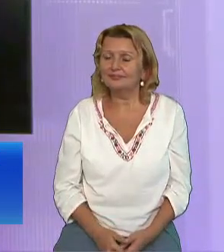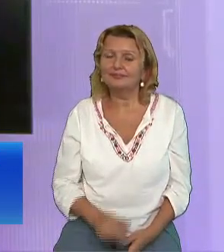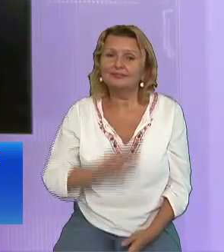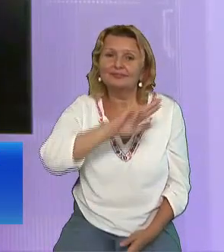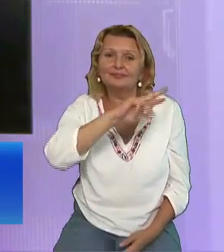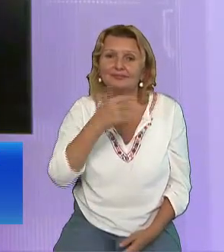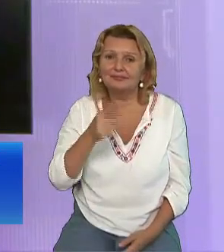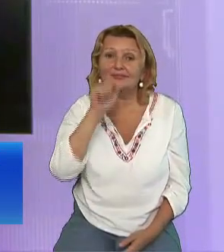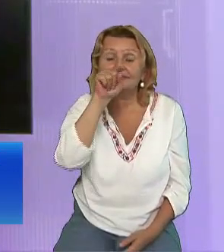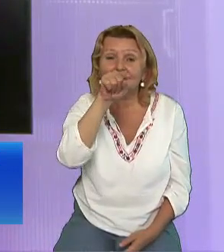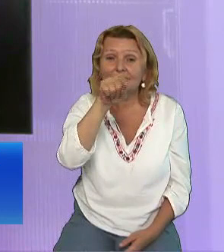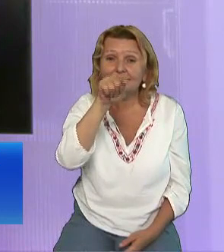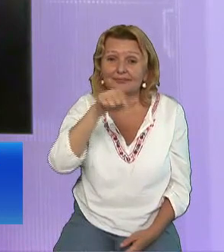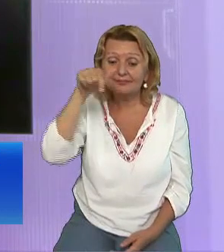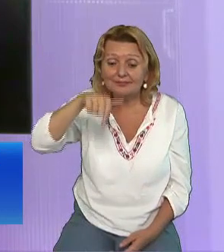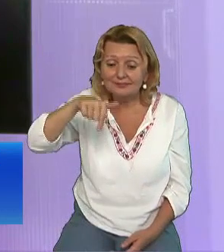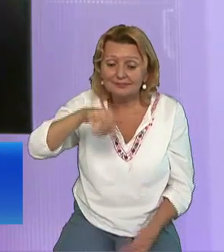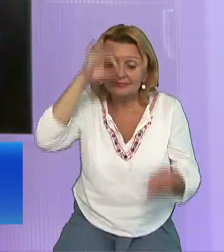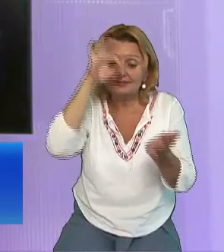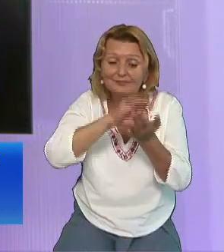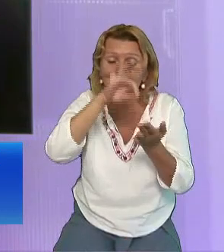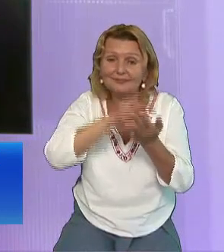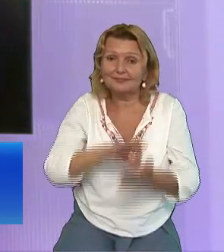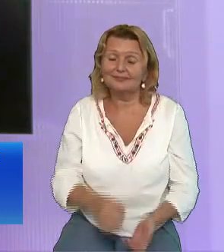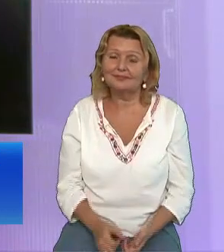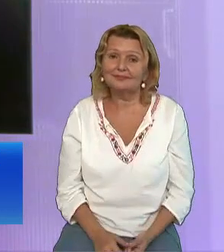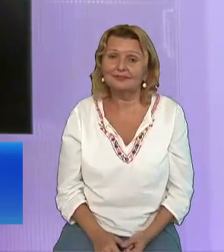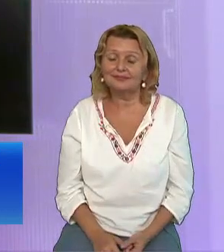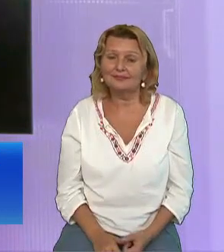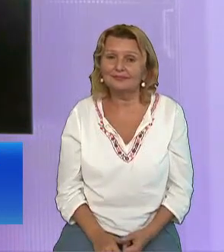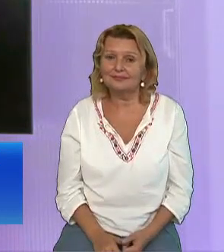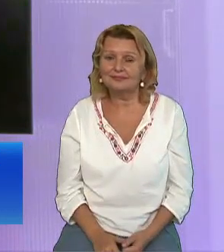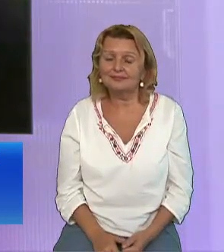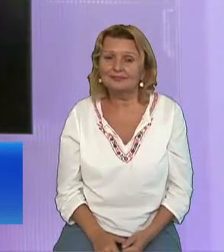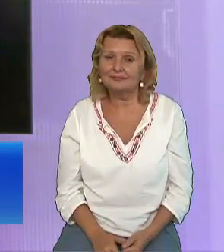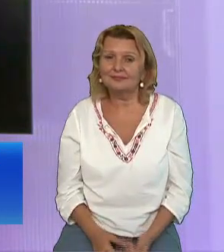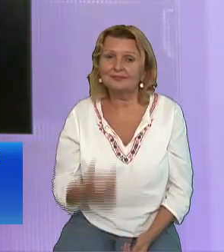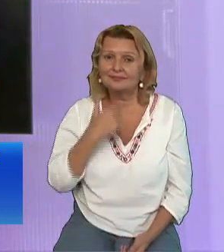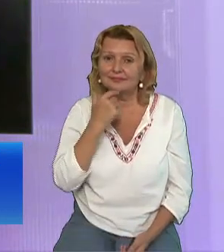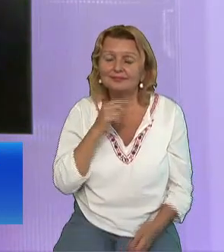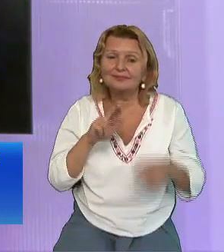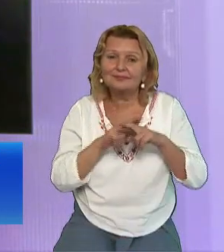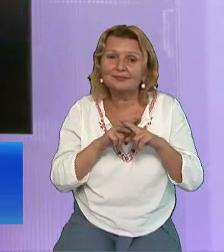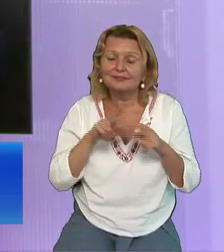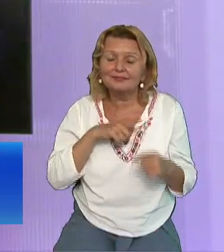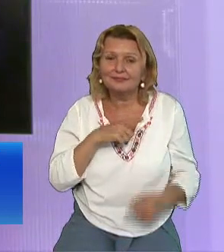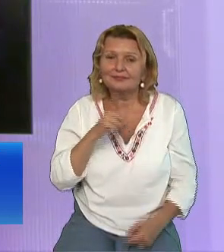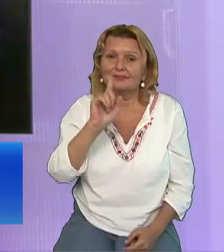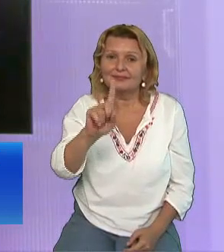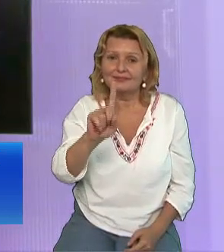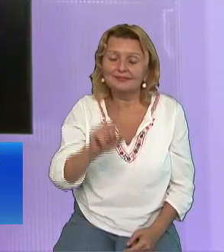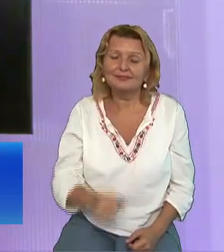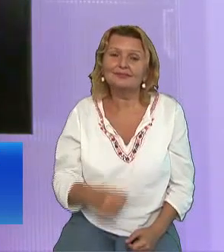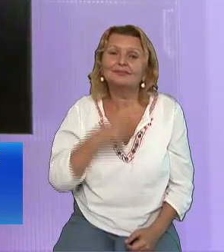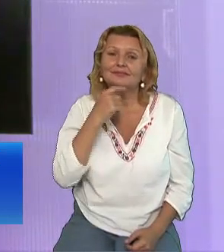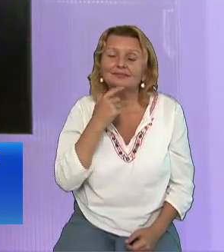pe nume în acest moment Spune Cornele, Cornele Sau cum este numele tău Vreau să rămân cu